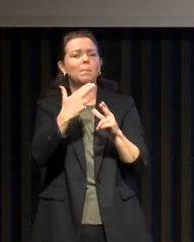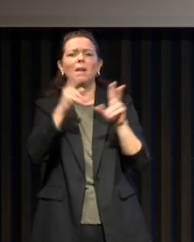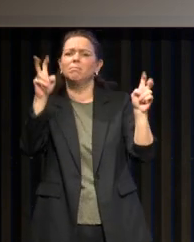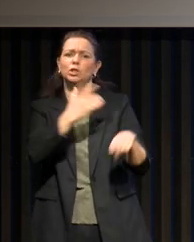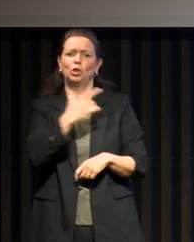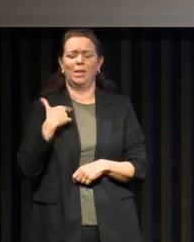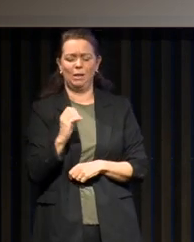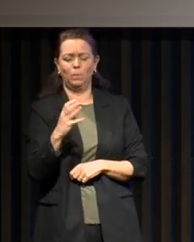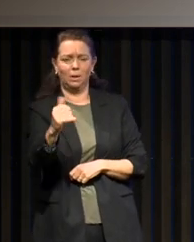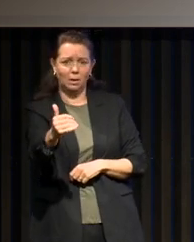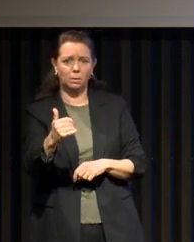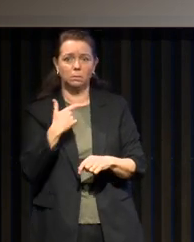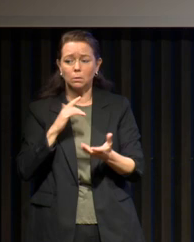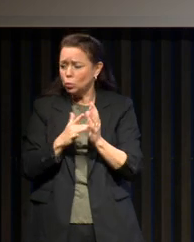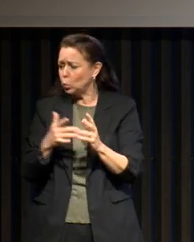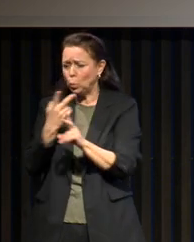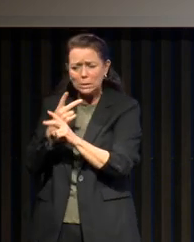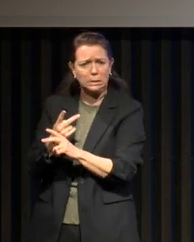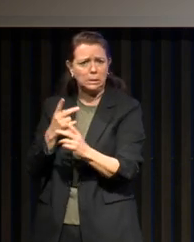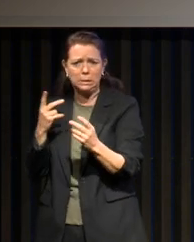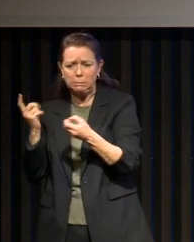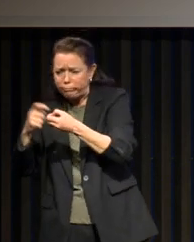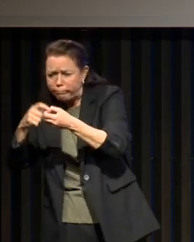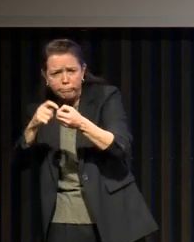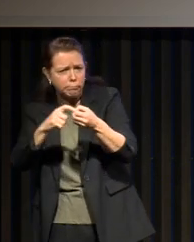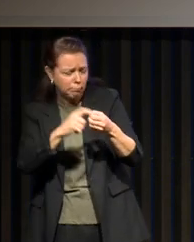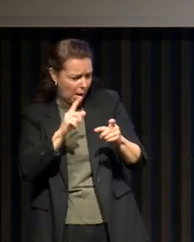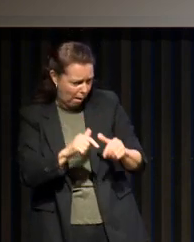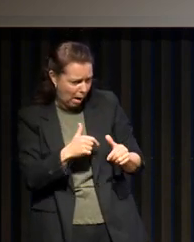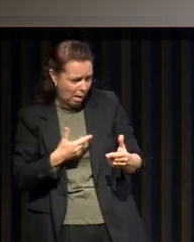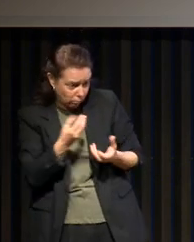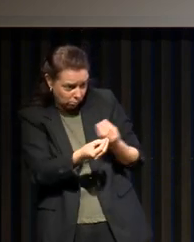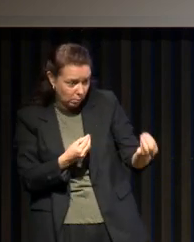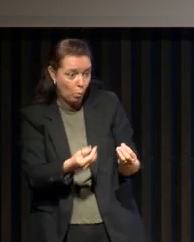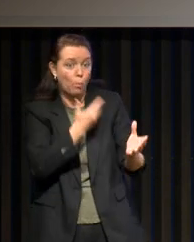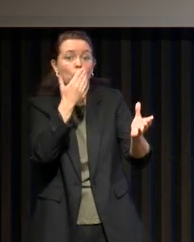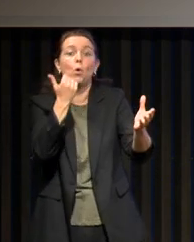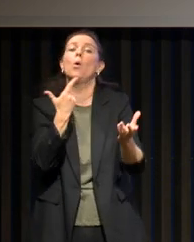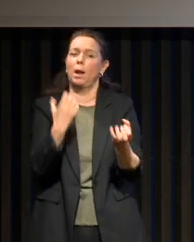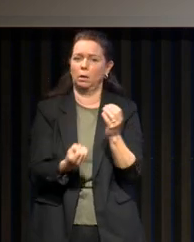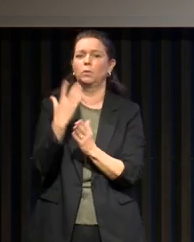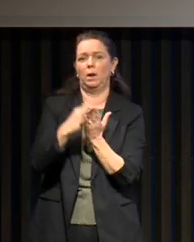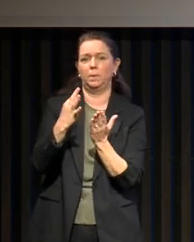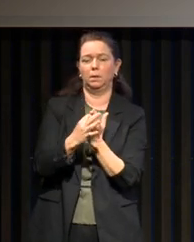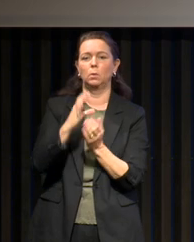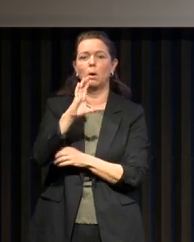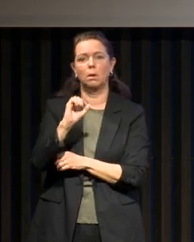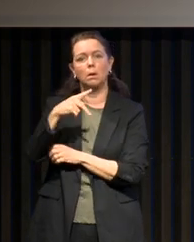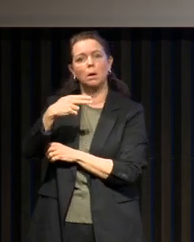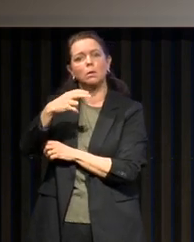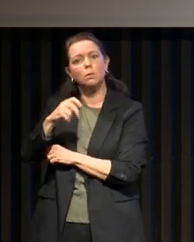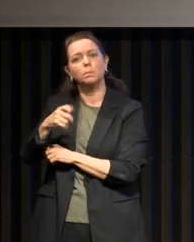tous les outils connectés qu'on peut avoir. Et c'est le travail sur l'unité avec Pierre-Philippe, avec cette application notamment Canopé, qui permet